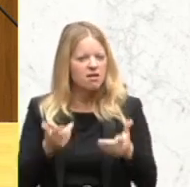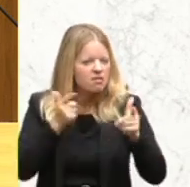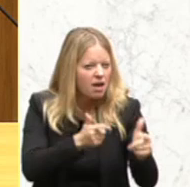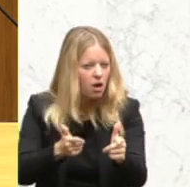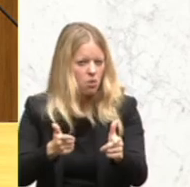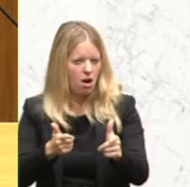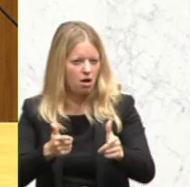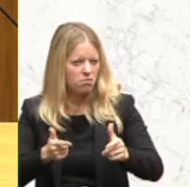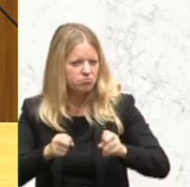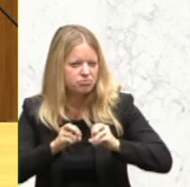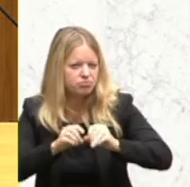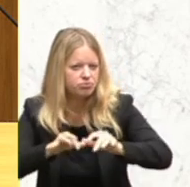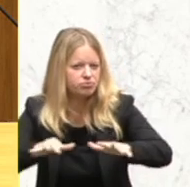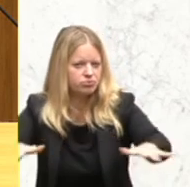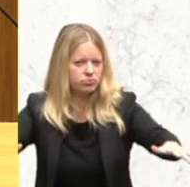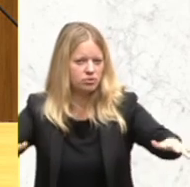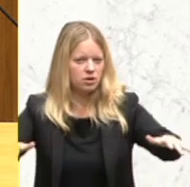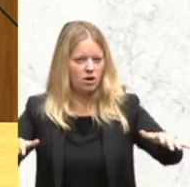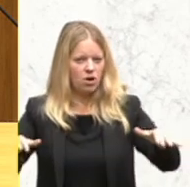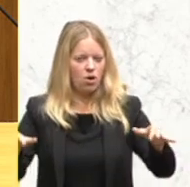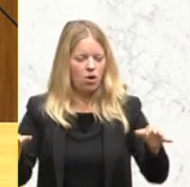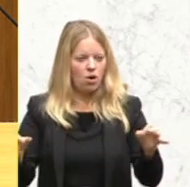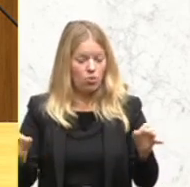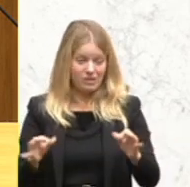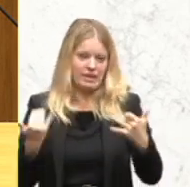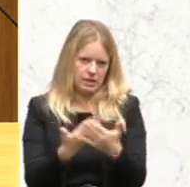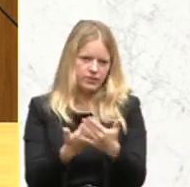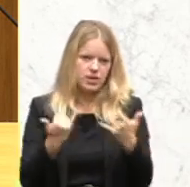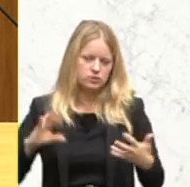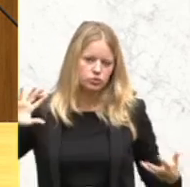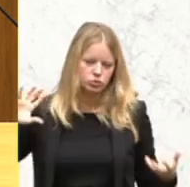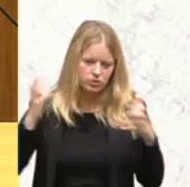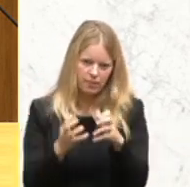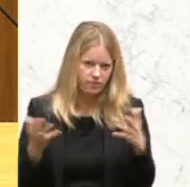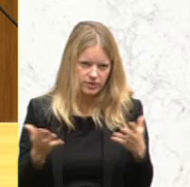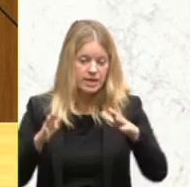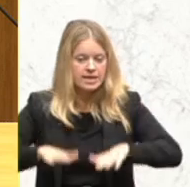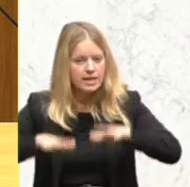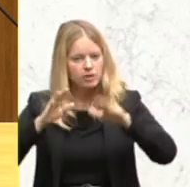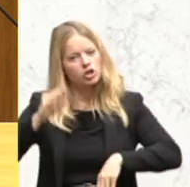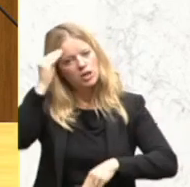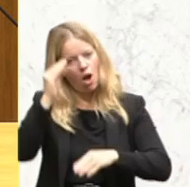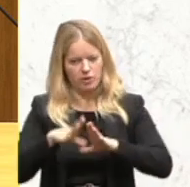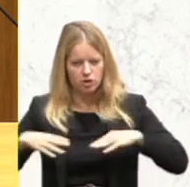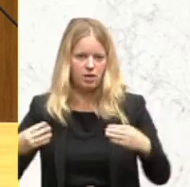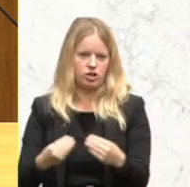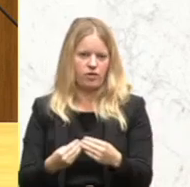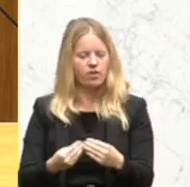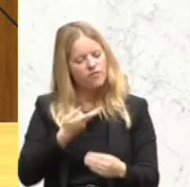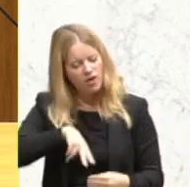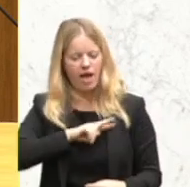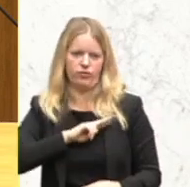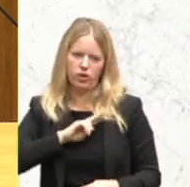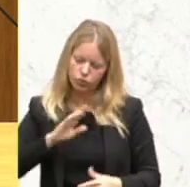verbreiten. Und daher zusammenfassend. Die islamische Glaubensgemeinschaft müssen wir zur Verantwortung